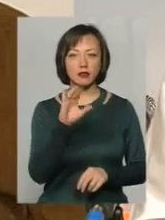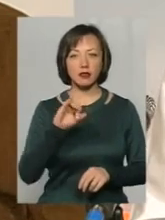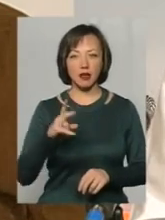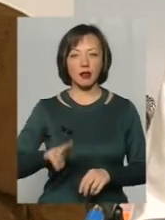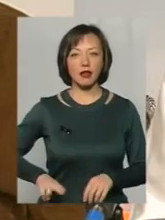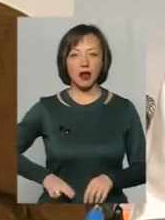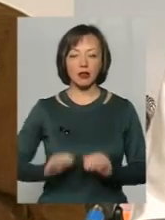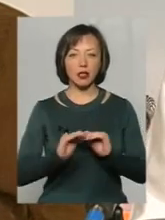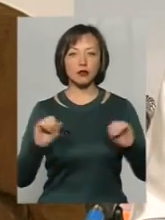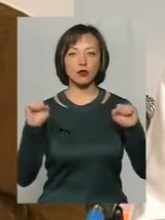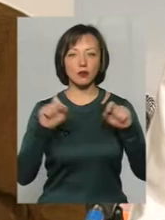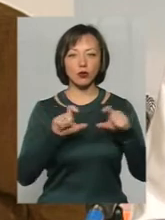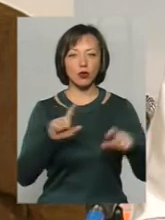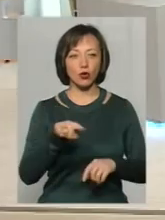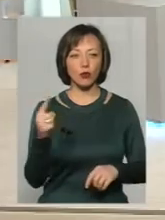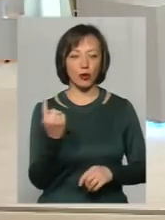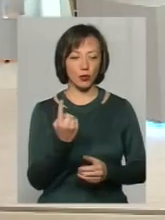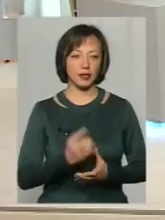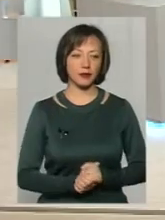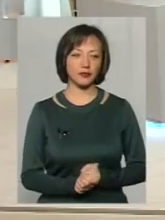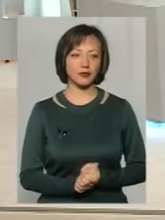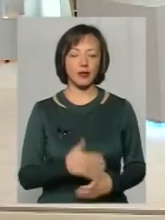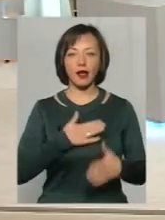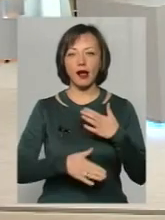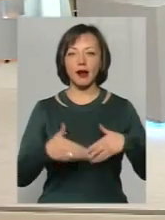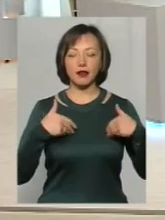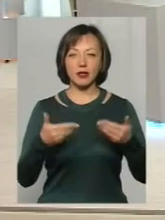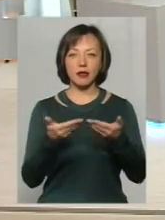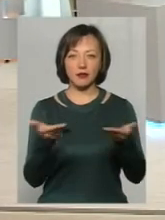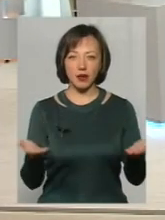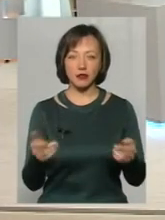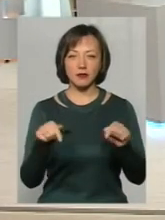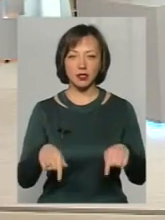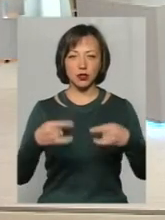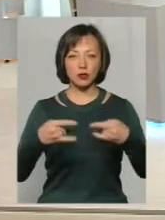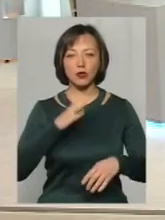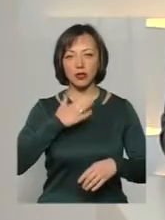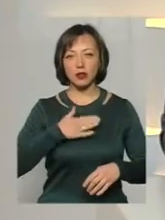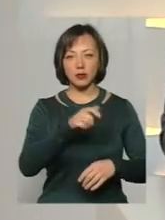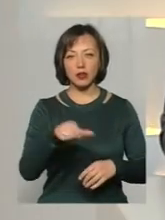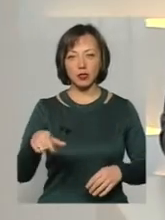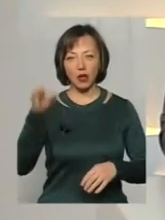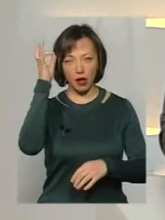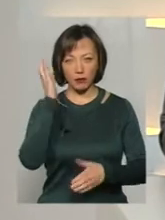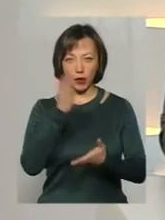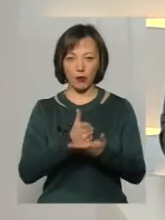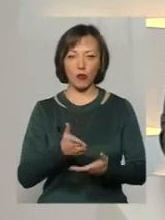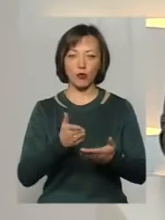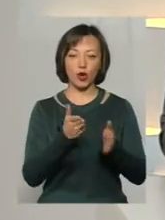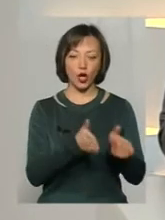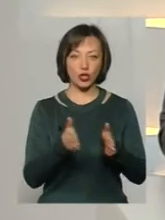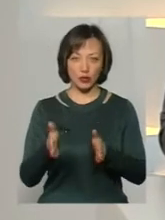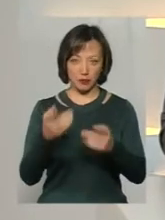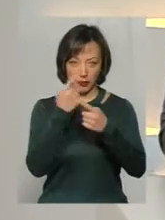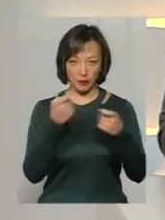-юнацької спортивної школи номер один. Вітаю. Я рада вітати вас в цій студії. Нашим телеглядачам я нагадую, що ми працюємо у прямому режимі,